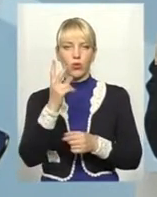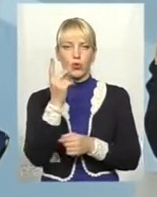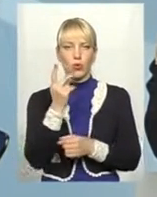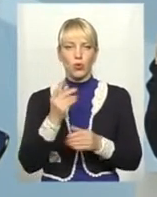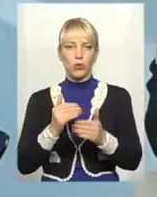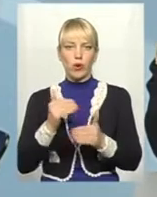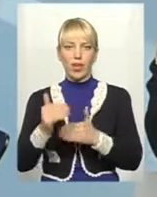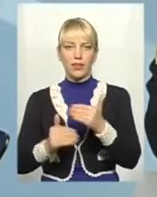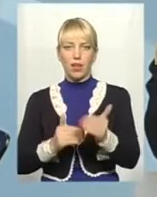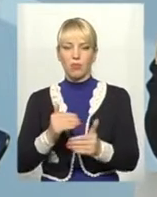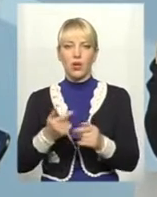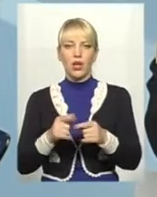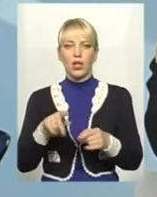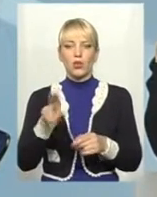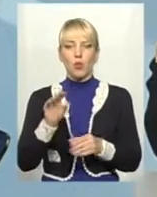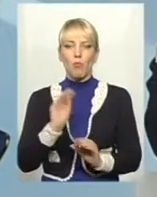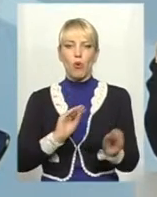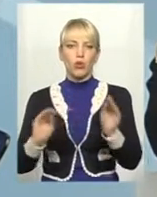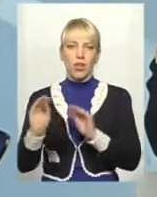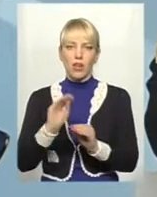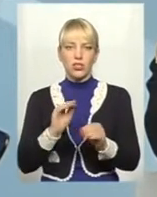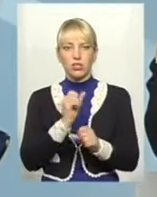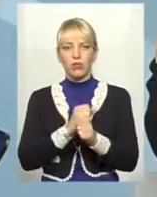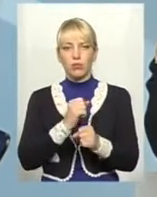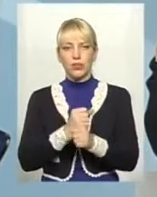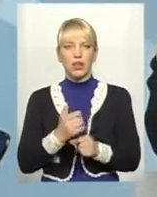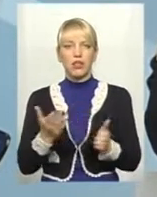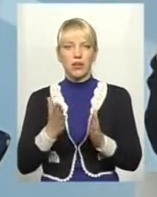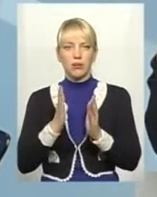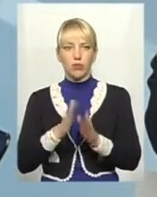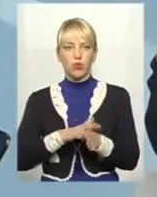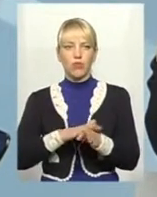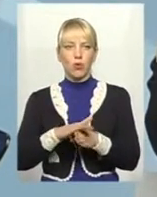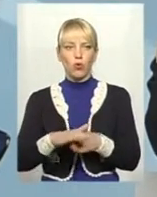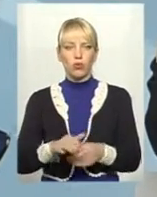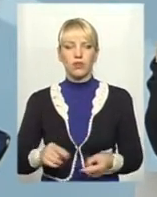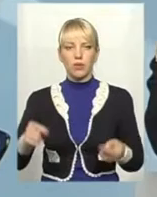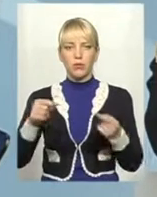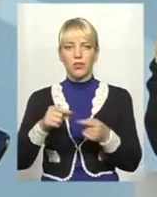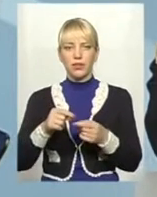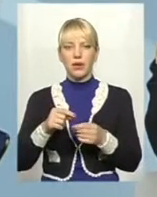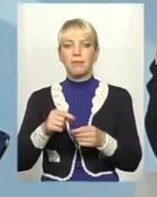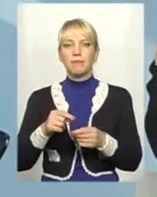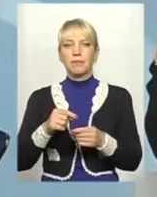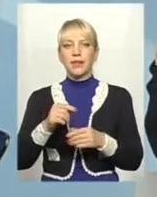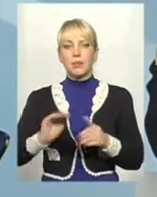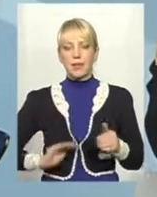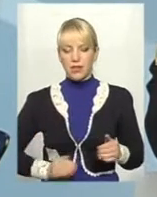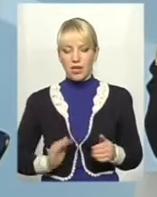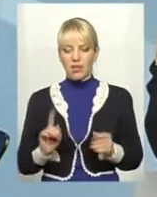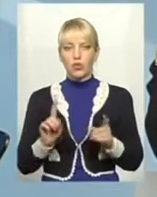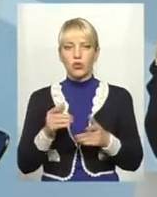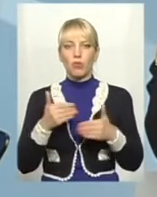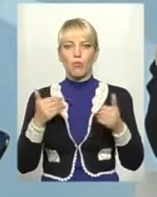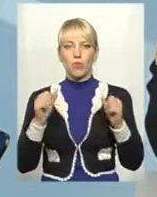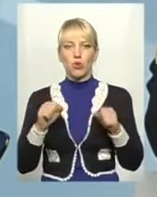розпочатку монтажних робіт, які будуть виконувати відповідні підрядники. З нашого боку, що ми можемо зробити?